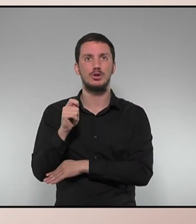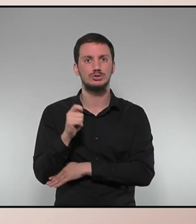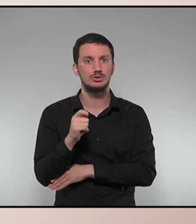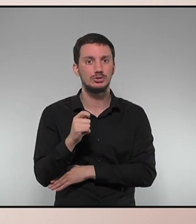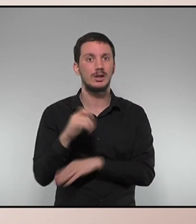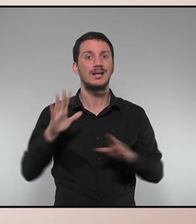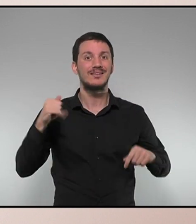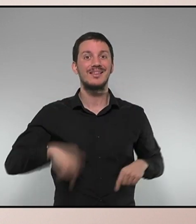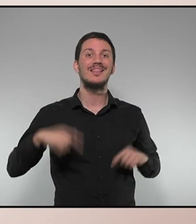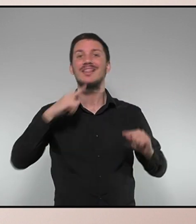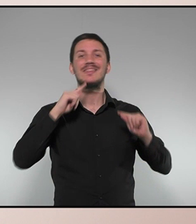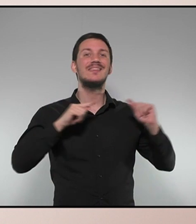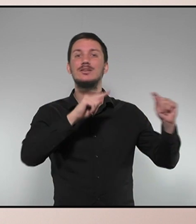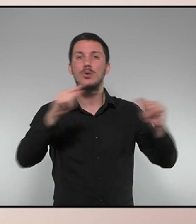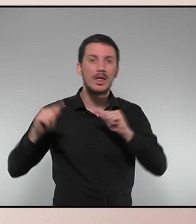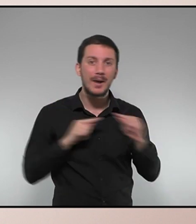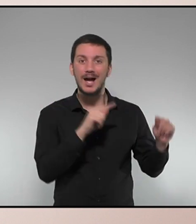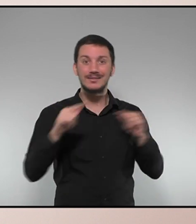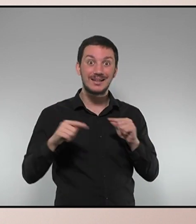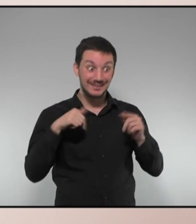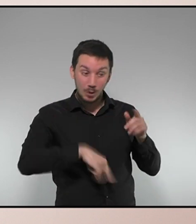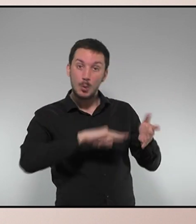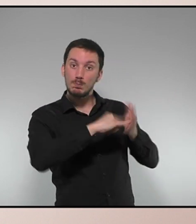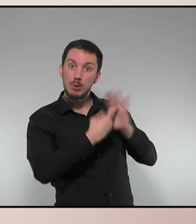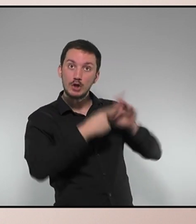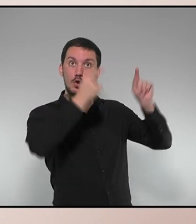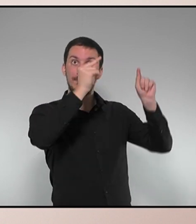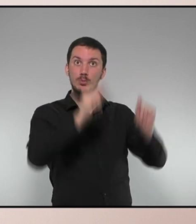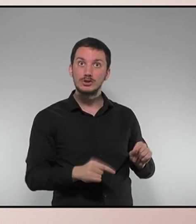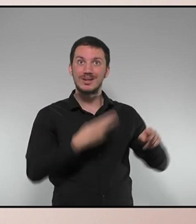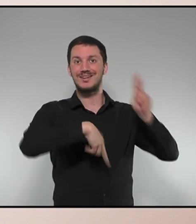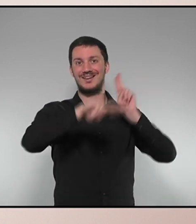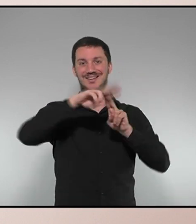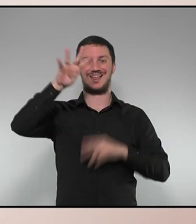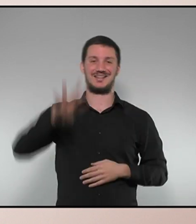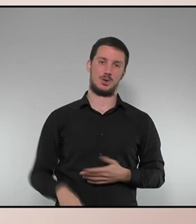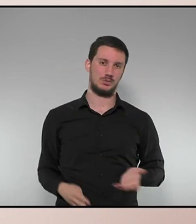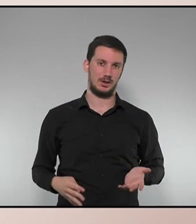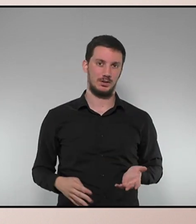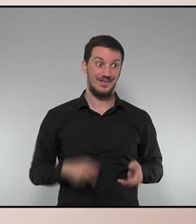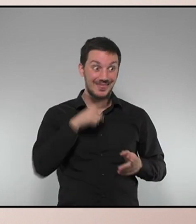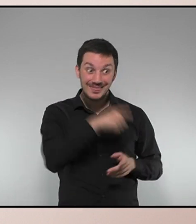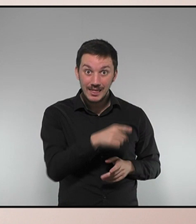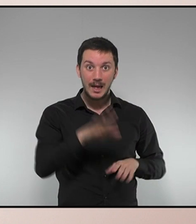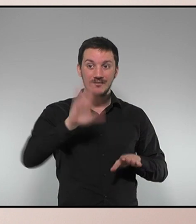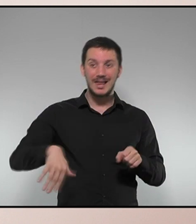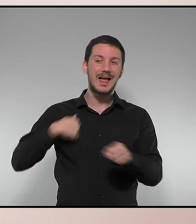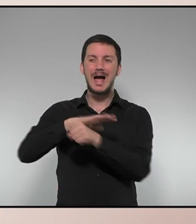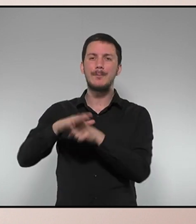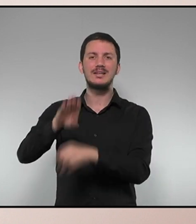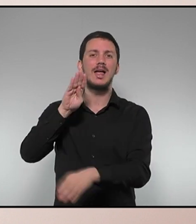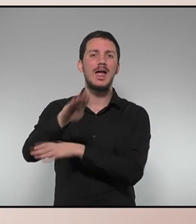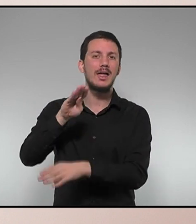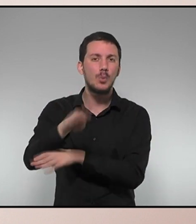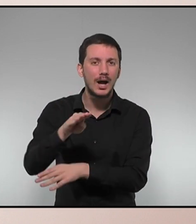que és discutir i debatre el projecte de pressupostos de la Generalitat de Catalunya. Que dona resposta a l'àmbit educatiu. Que